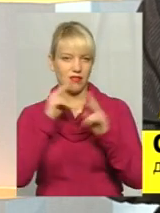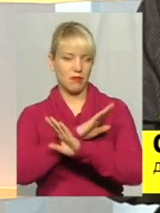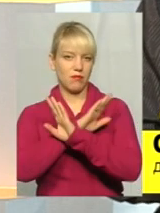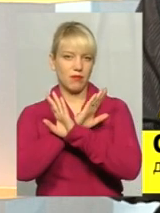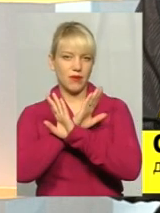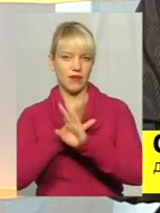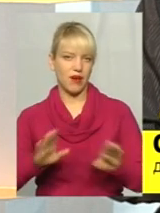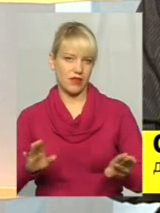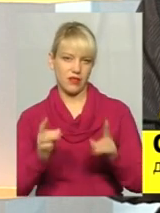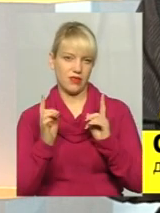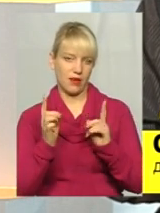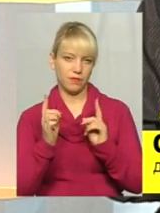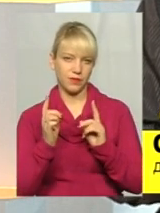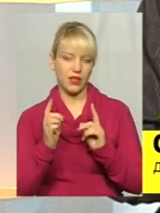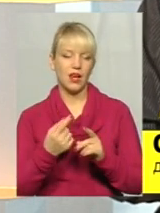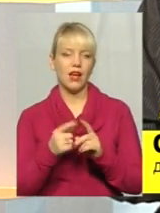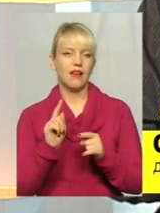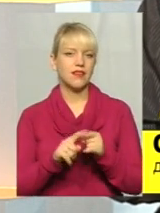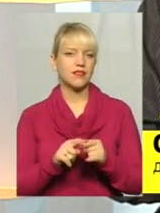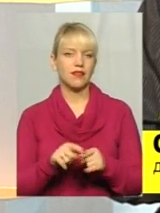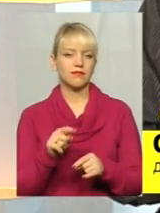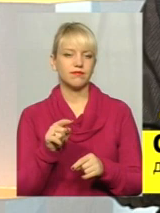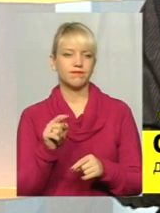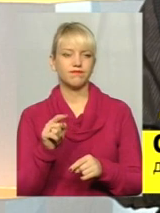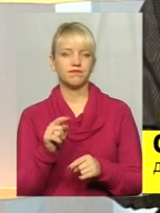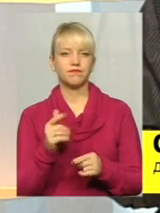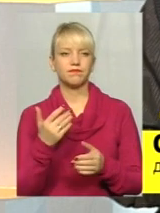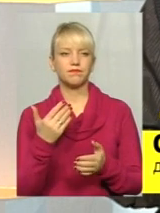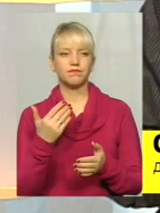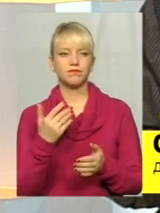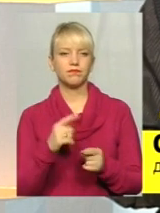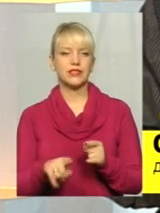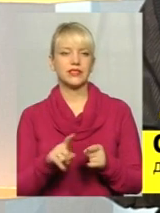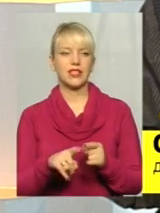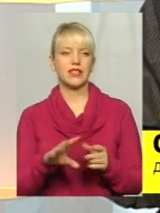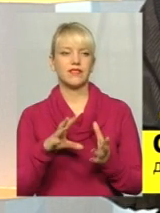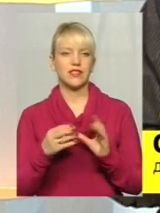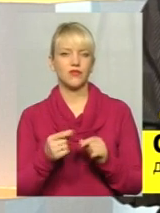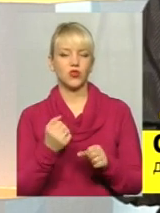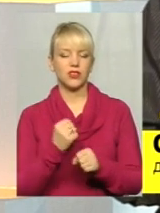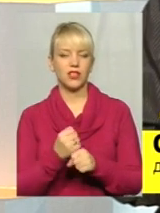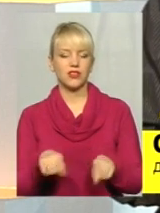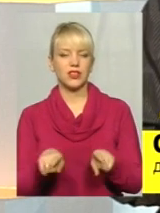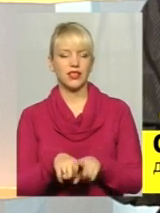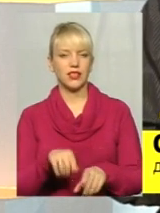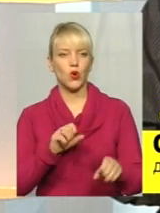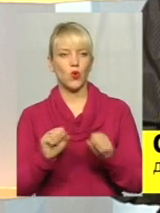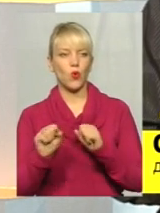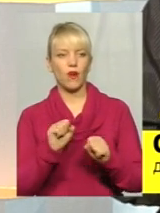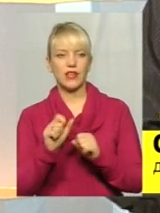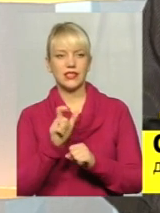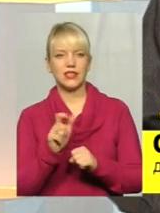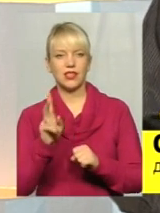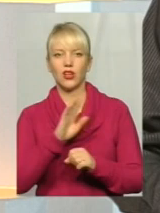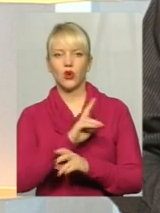Це, скоріше всього, ну, діляють такі руководітелі, які не